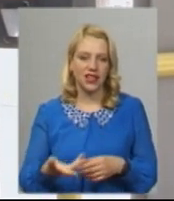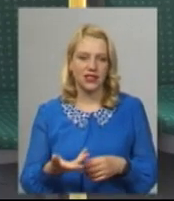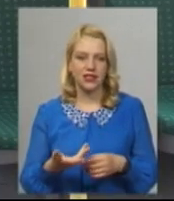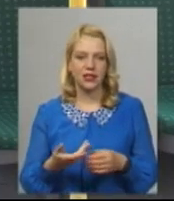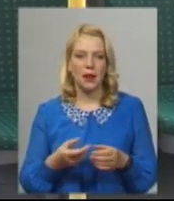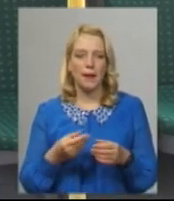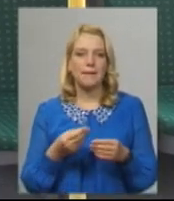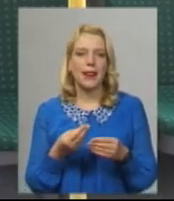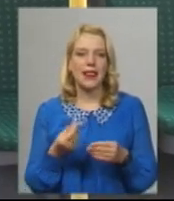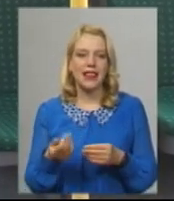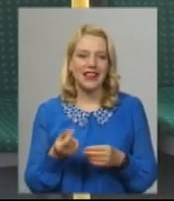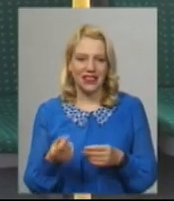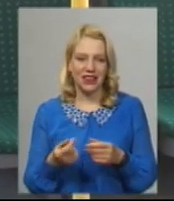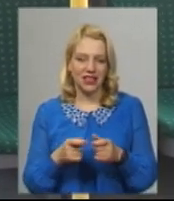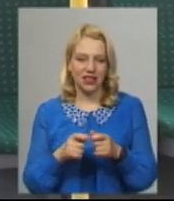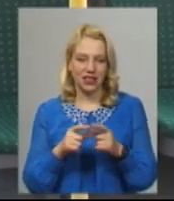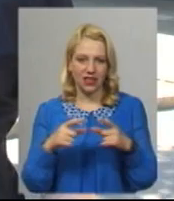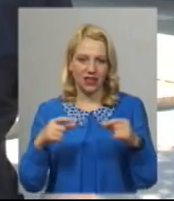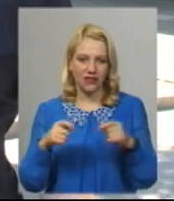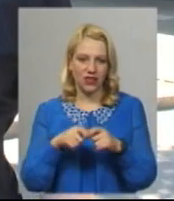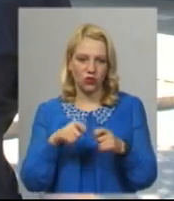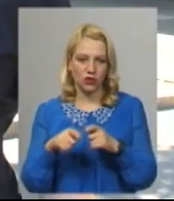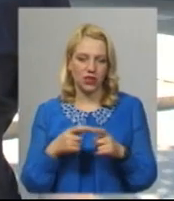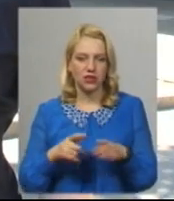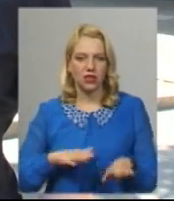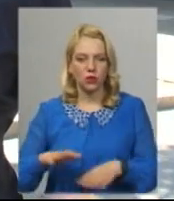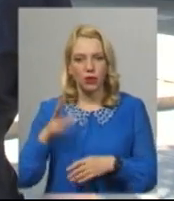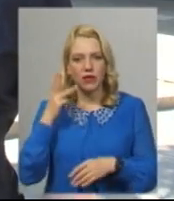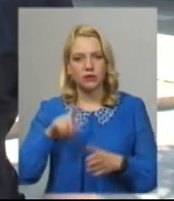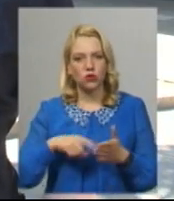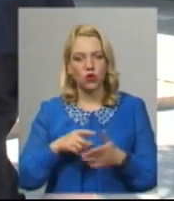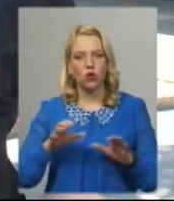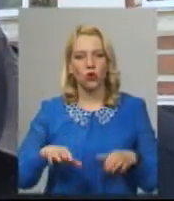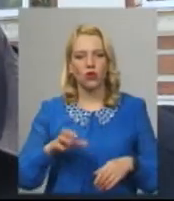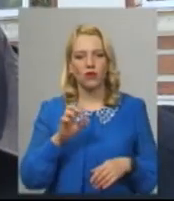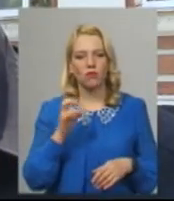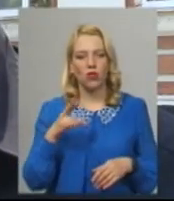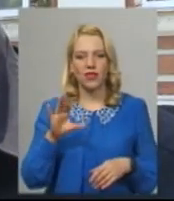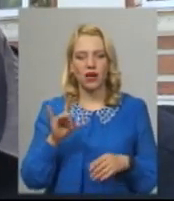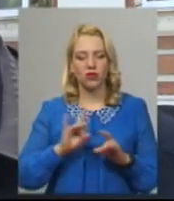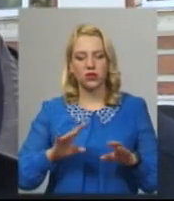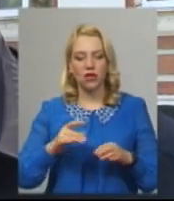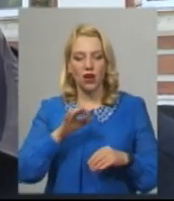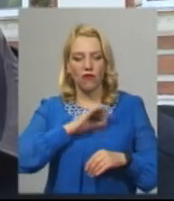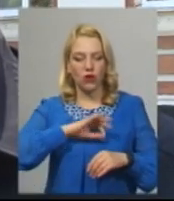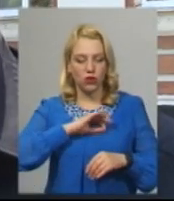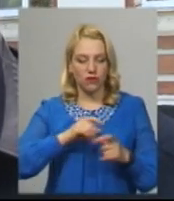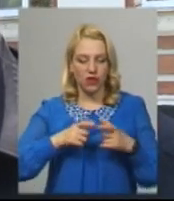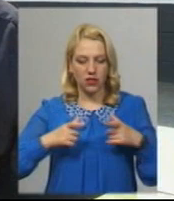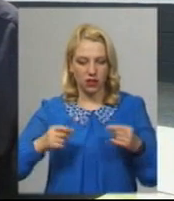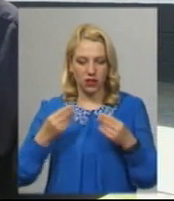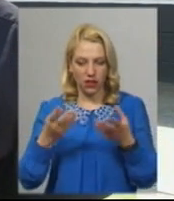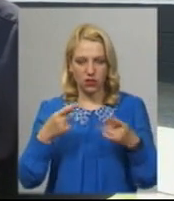квиточків Заступник Хмельницького міського голови Андрій Бондаренко розповідає, користування еквитком дасть чіткий облік пільгових категорій